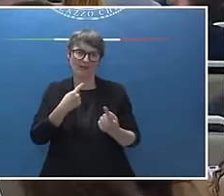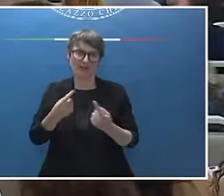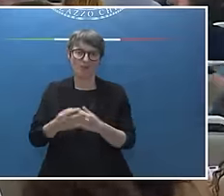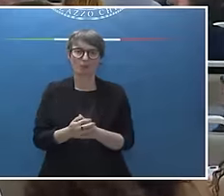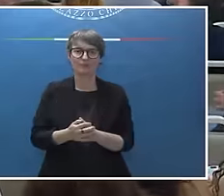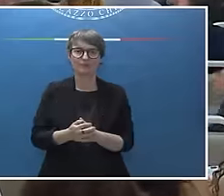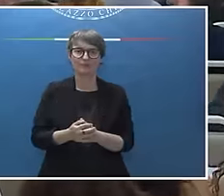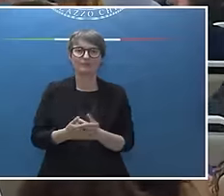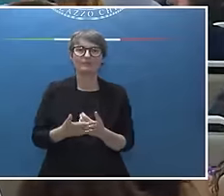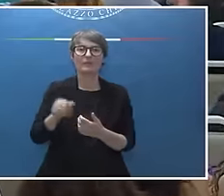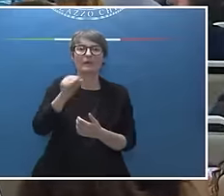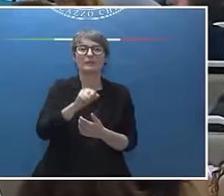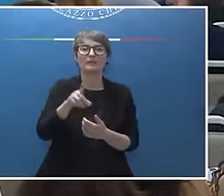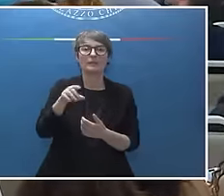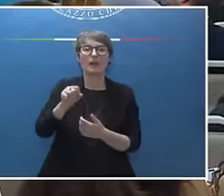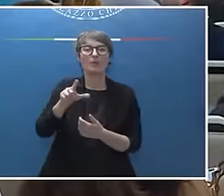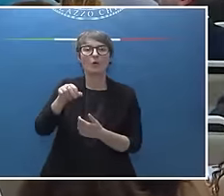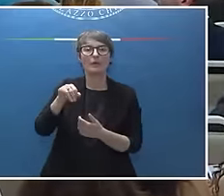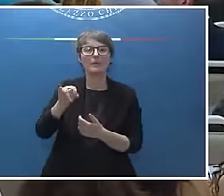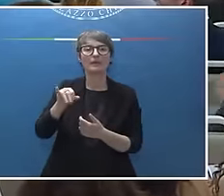Andrea Bonini di Sky TG24